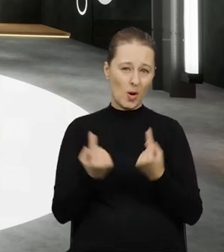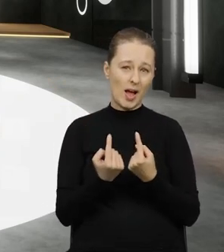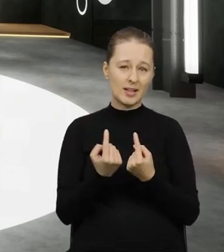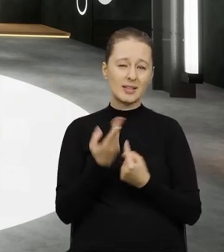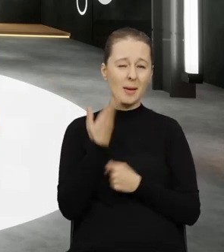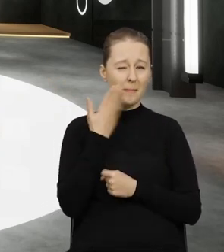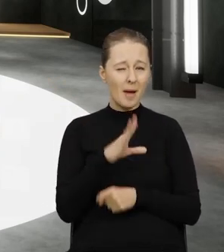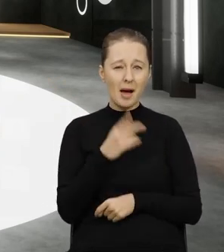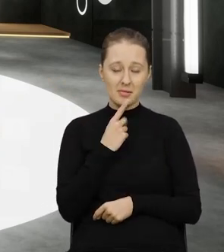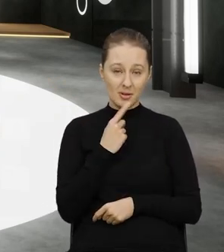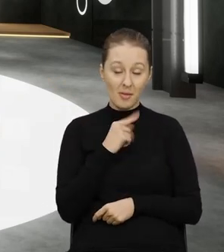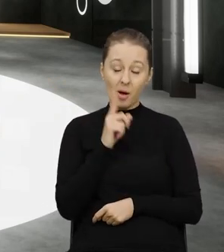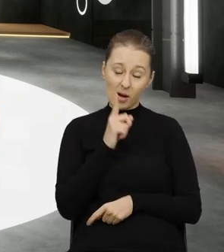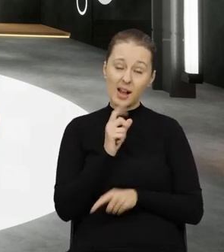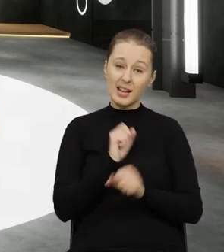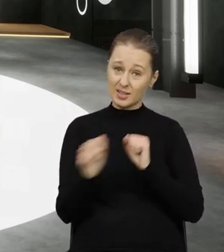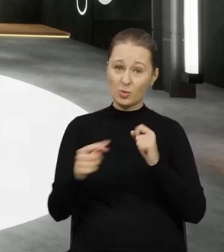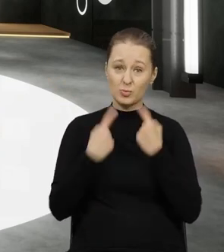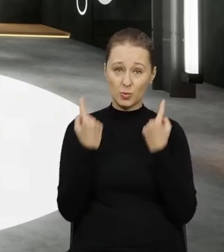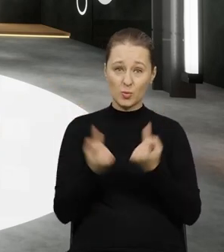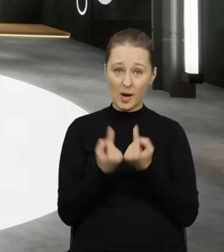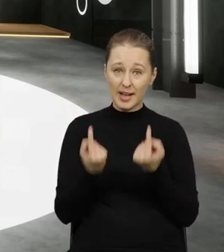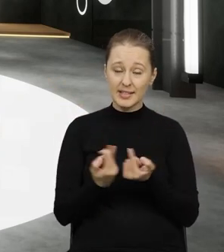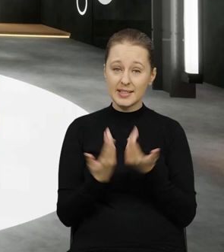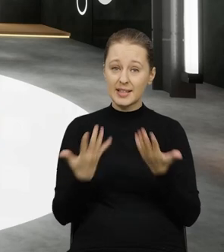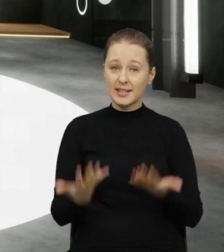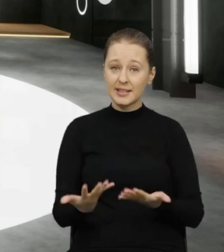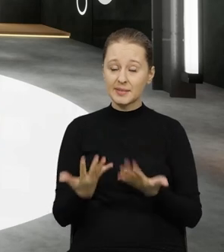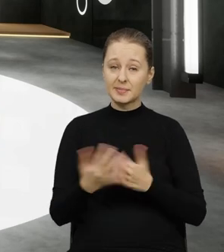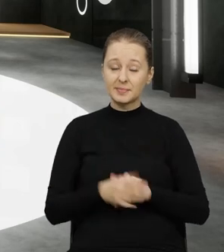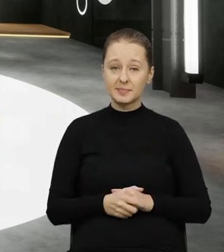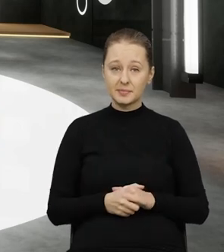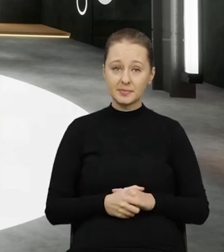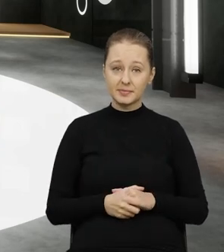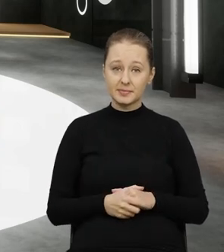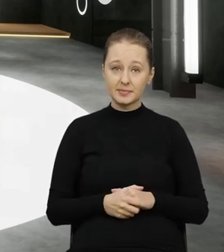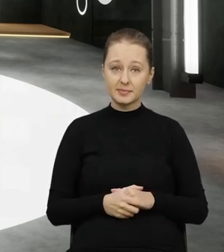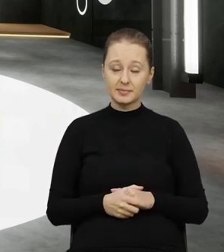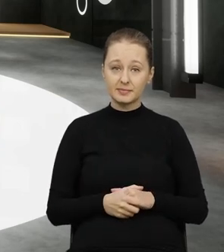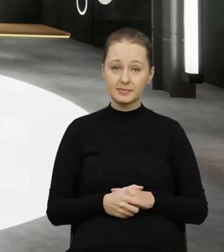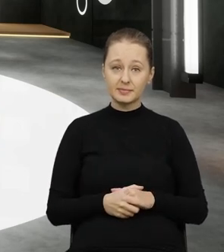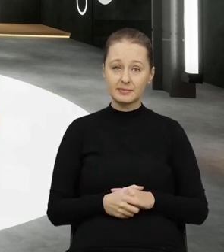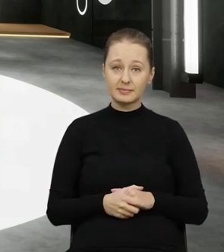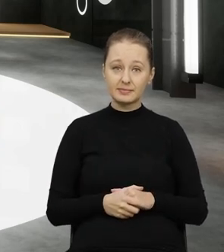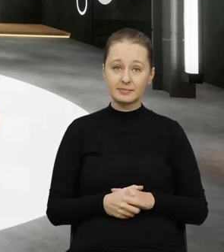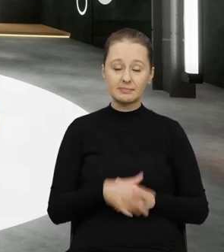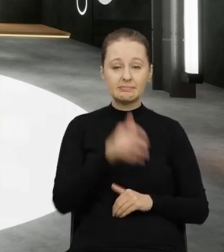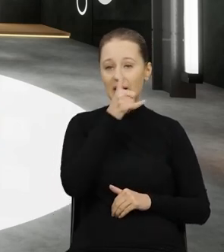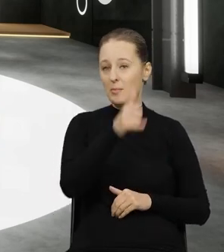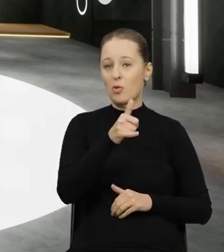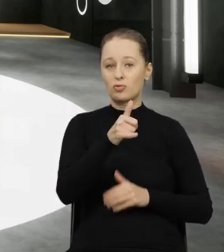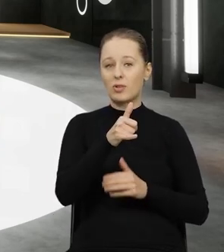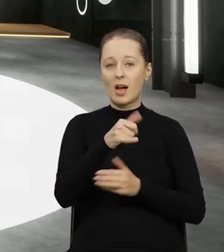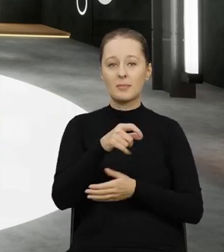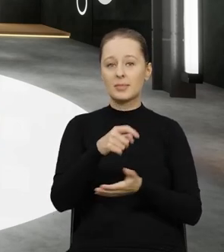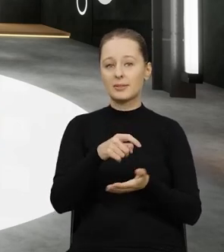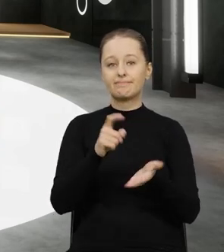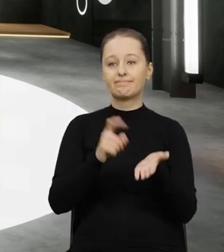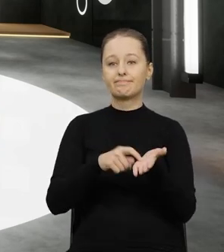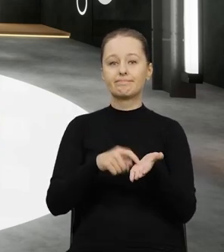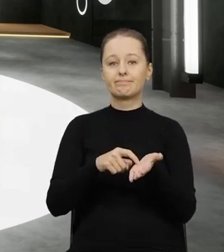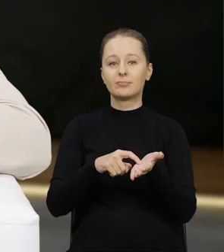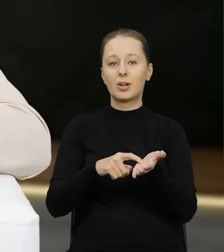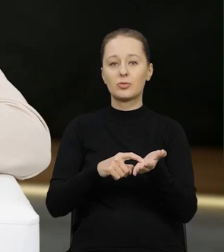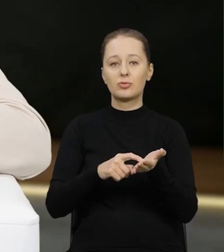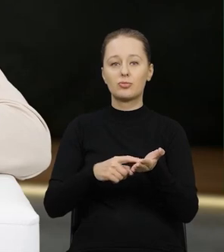sytuacje, na szczęście bardzo rzadko, ale zdarzają się sytuacje, kiedy organ nie jest w stanie wyegzekwować takiego obowiązku,